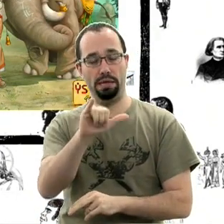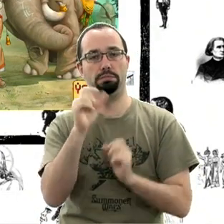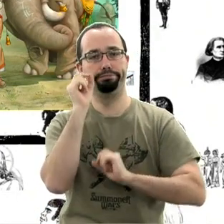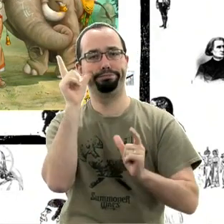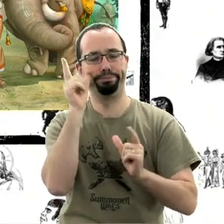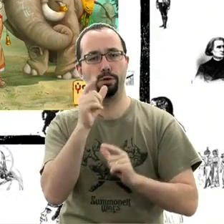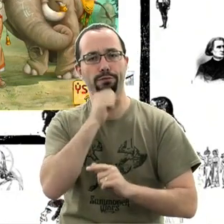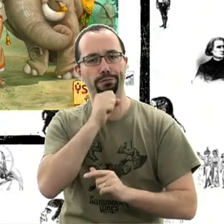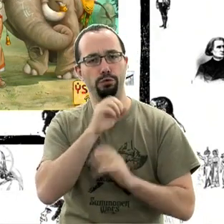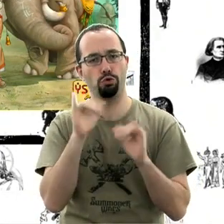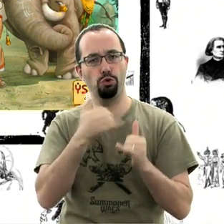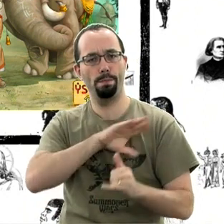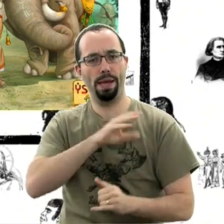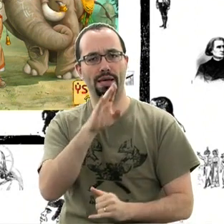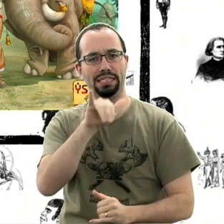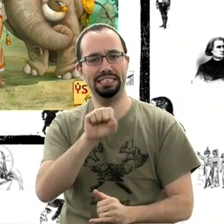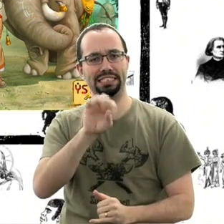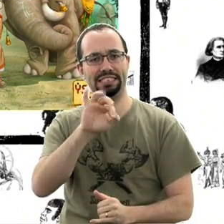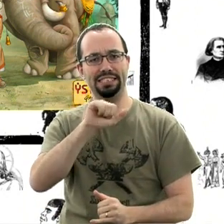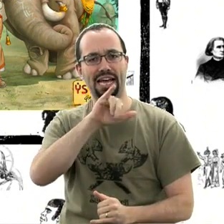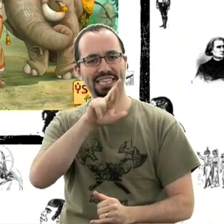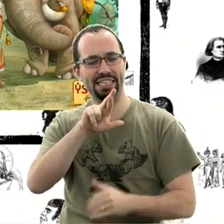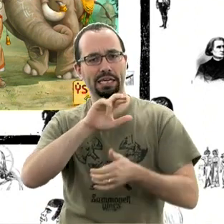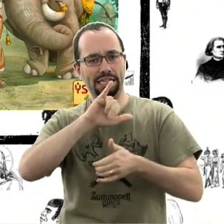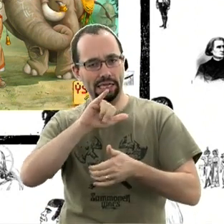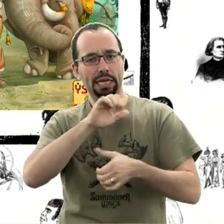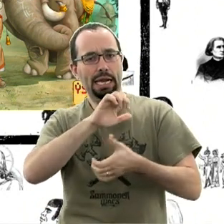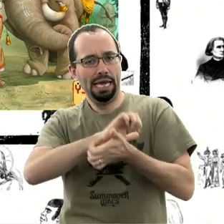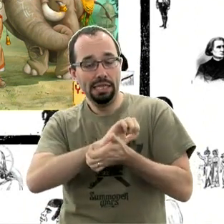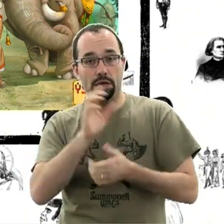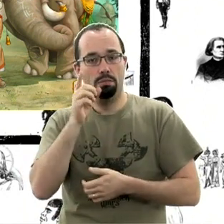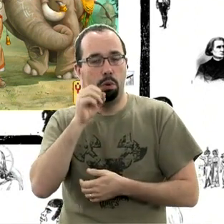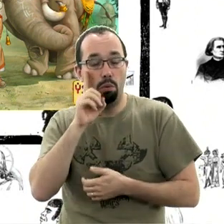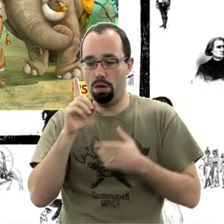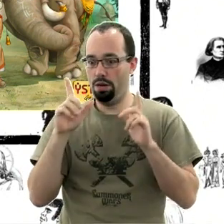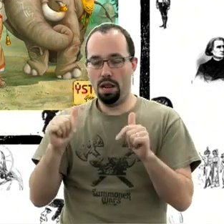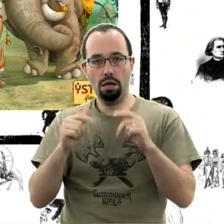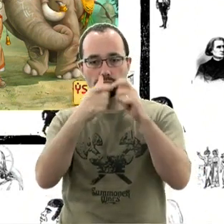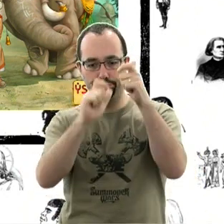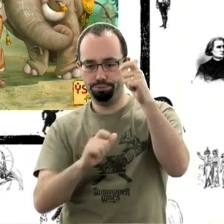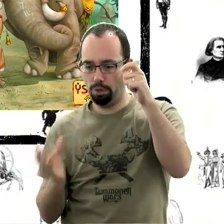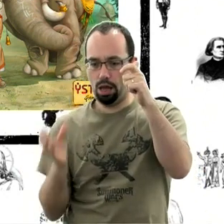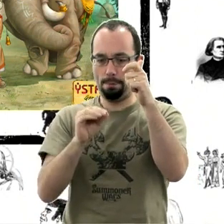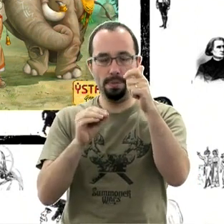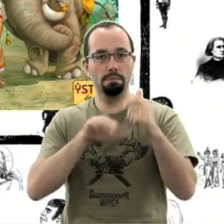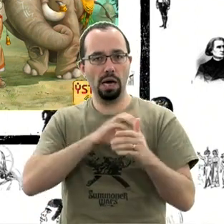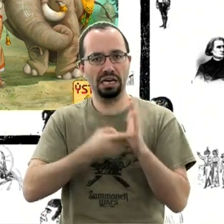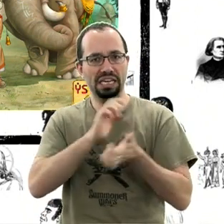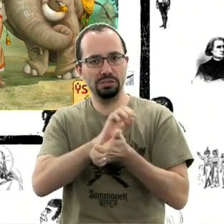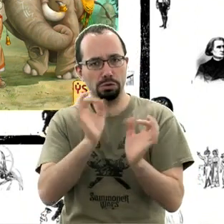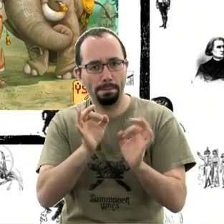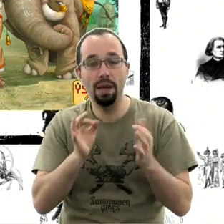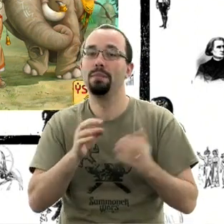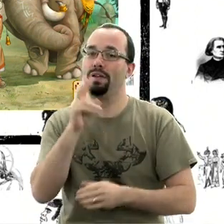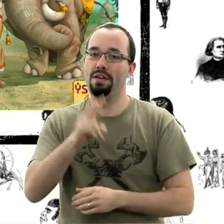jeu édité par Histari. Alors pourquoi se retrouve-t-il dans le classement comme ça, alors qu'il n'y même pas de réédition ? Eh bien c'est parce qu'il a été